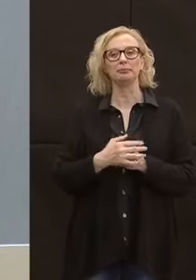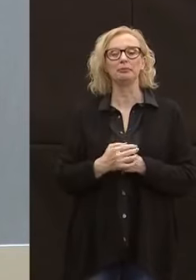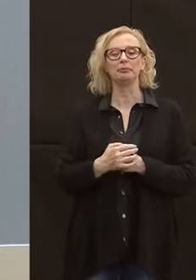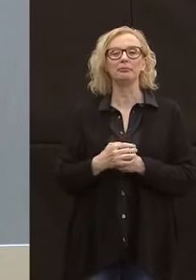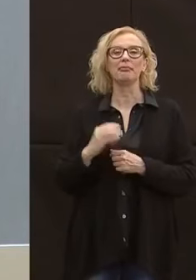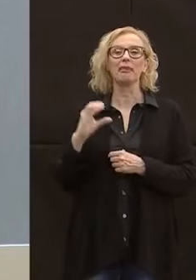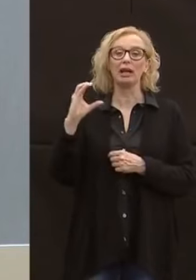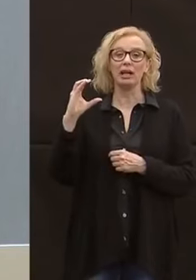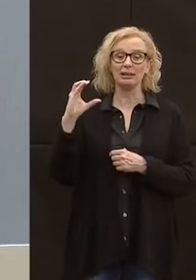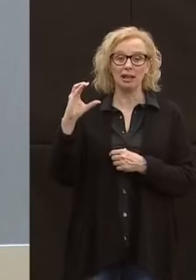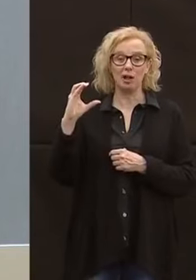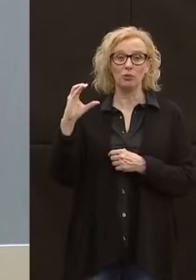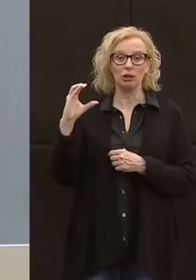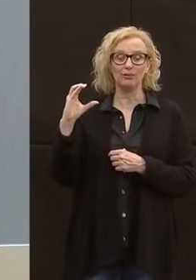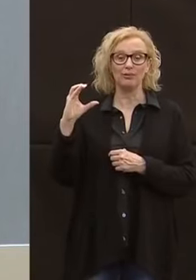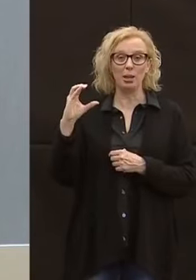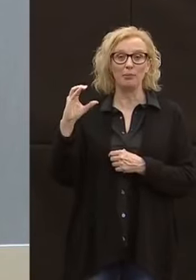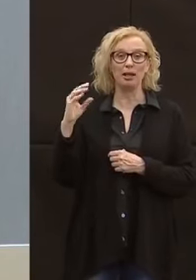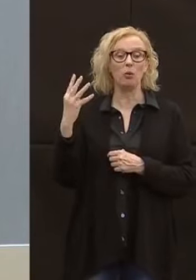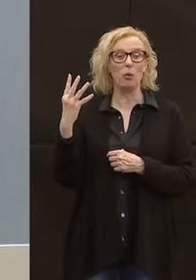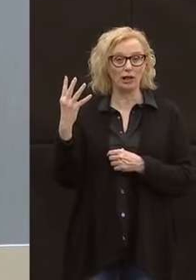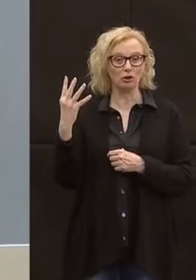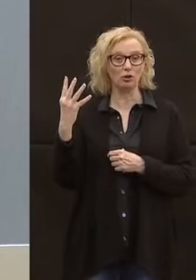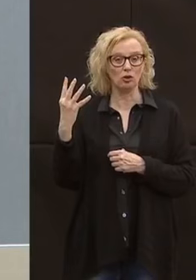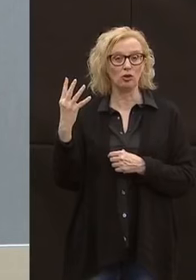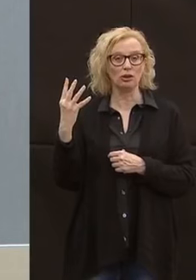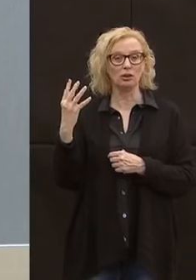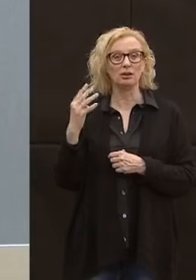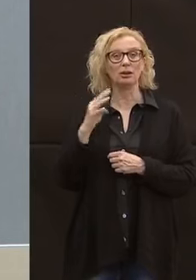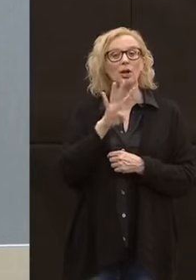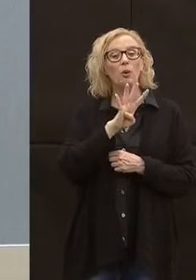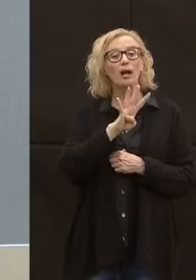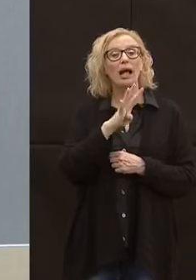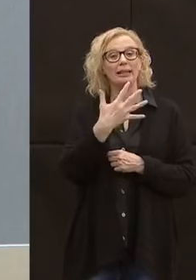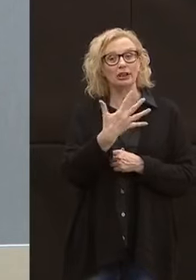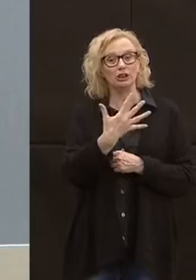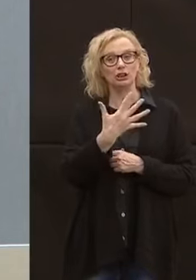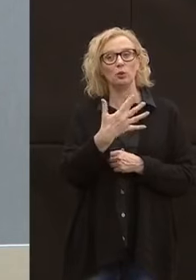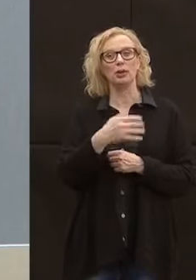a Castello Mullina di Fiemme 4 casi in più per un totale di 45